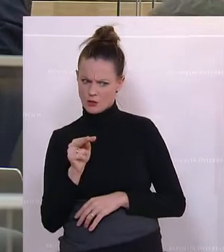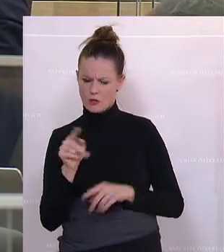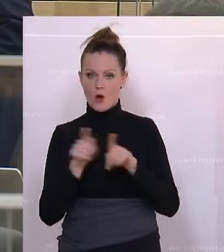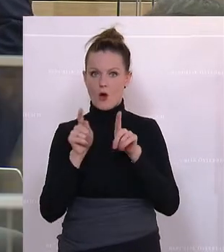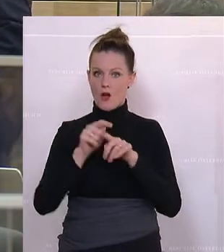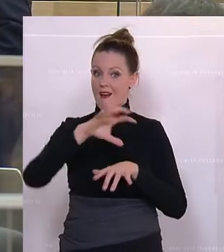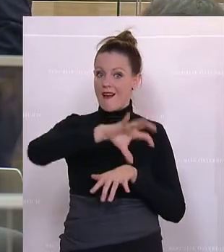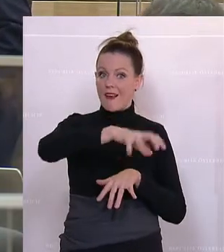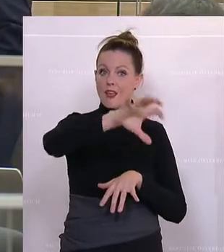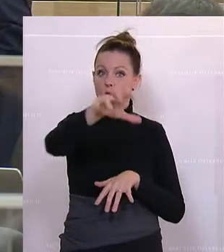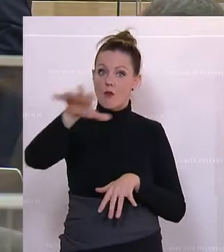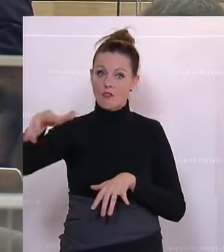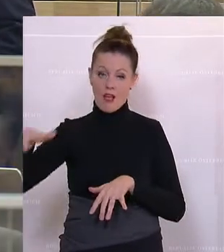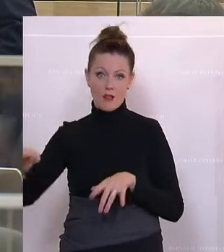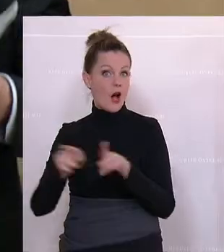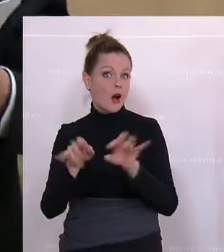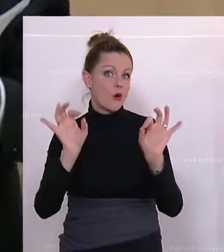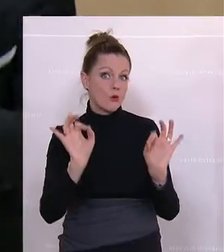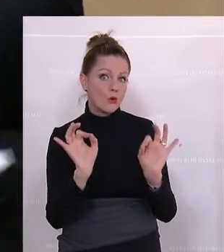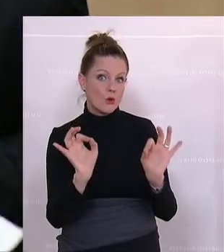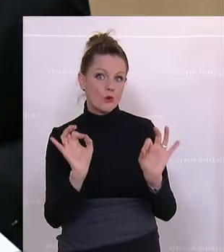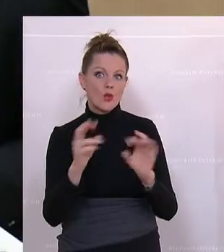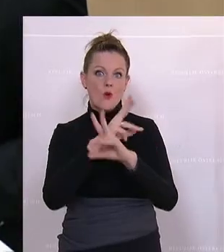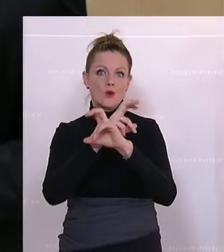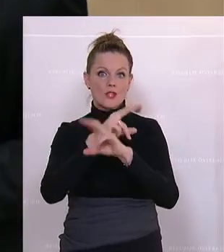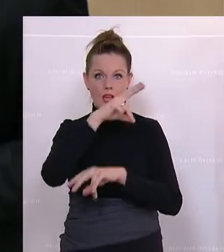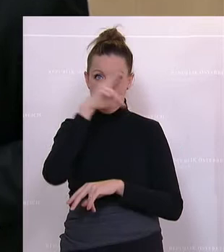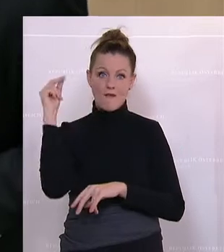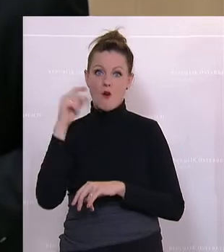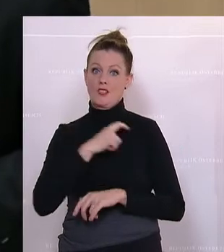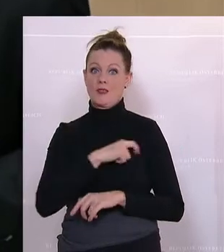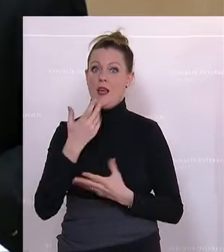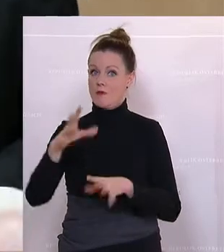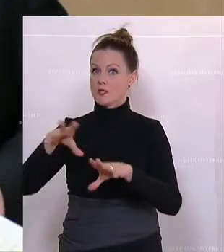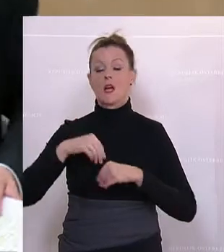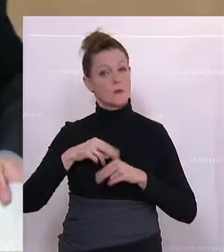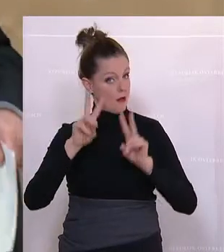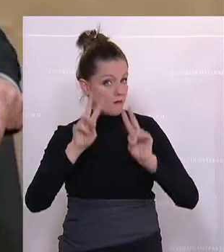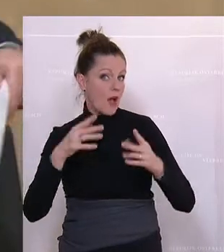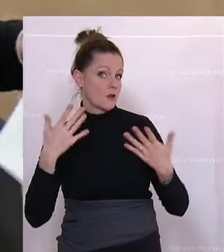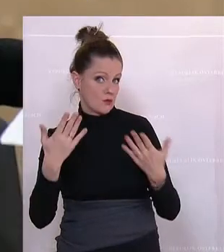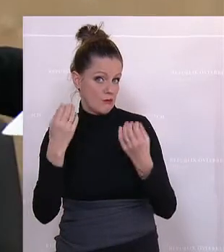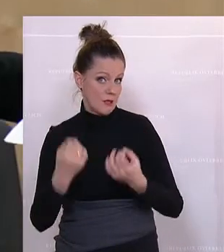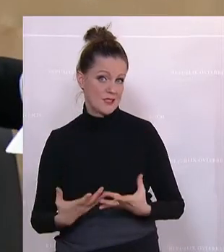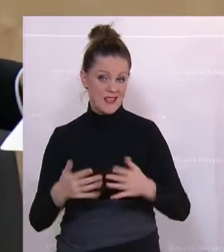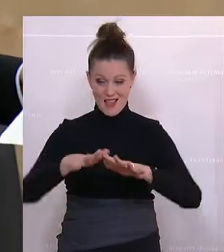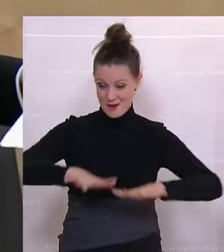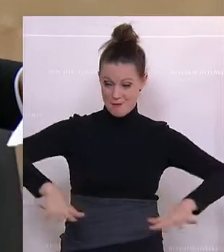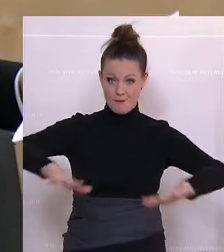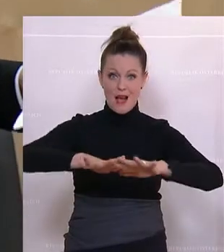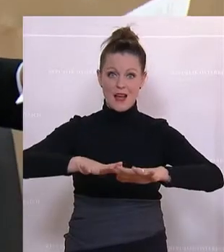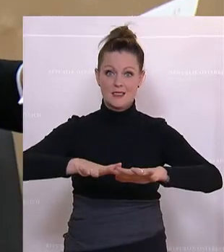die regionalen, auch das ist gut, da haben wir von der österreichischen Volkspartei was angenommen, tatsächlich, dass wir eine Basis, eine